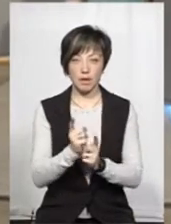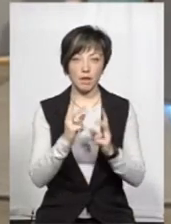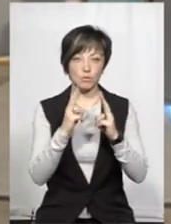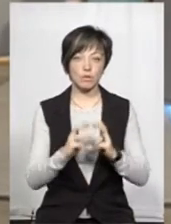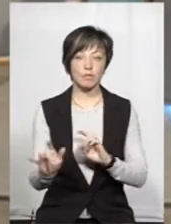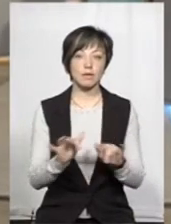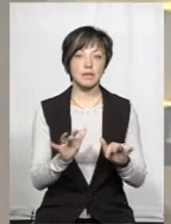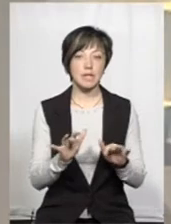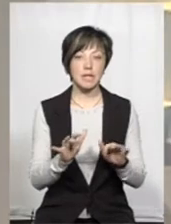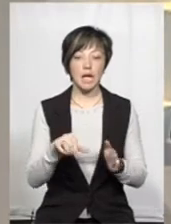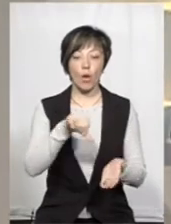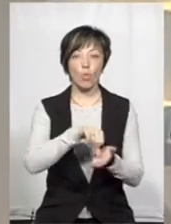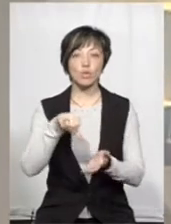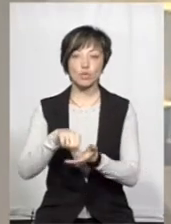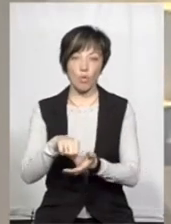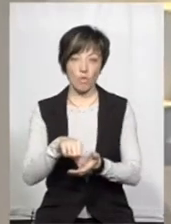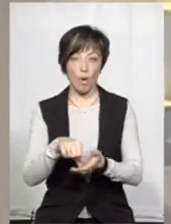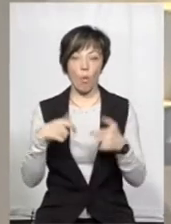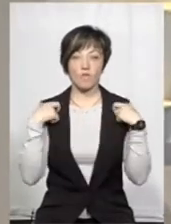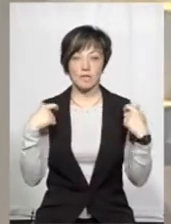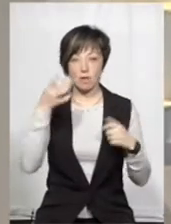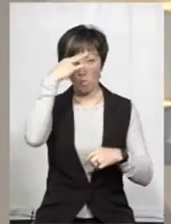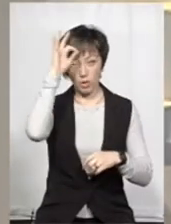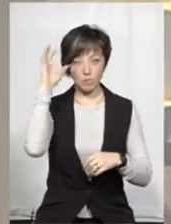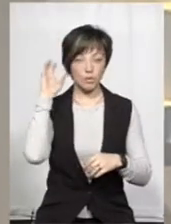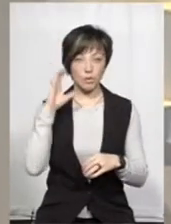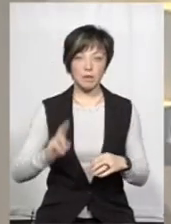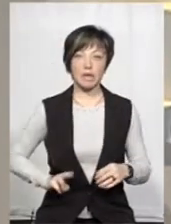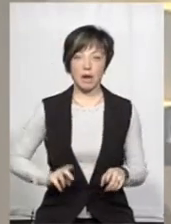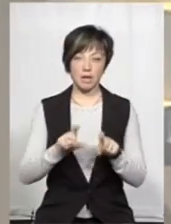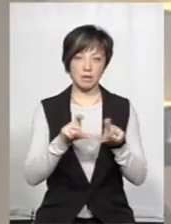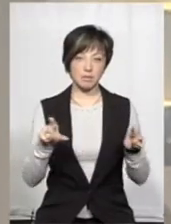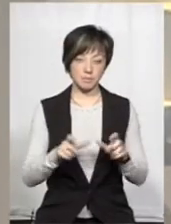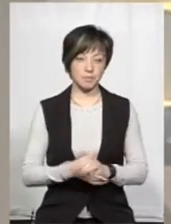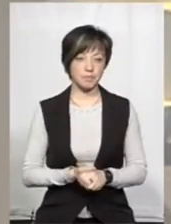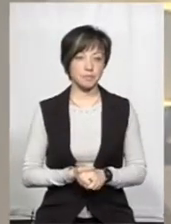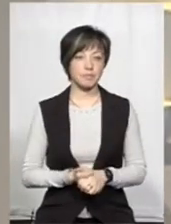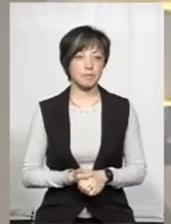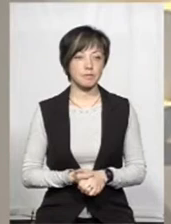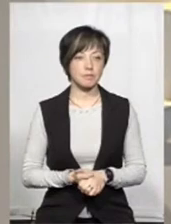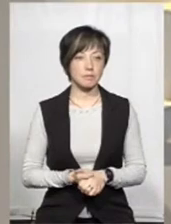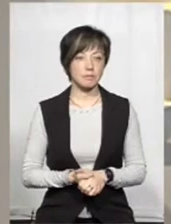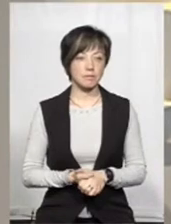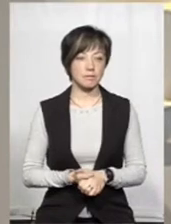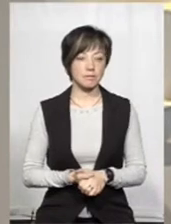аналізувала діяльність дільничих офіцерів поліції. Послухаємо директора агенції Олега Демчука.